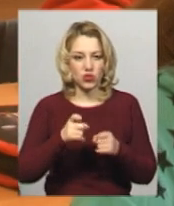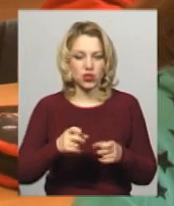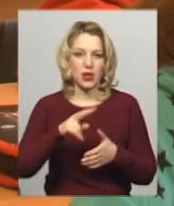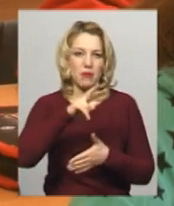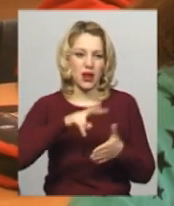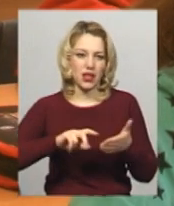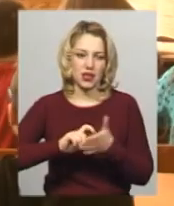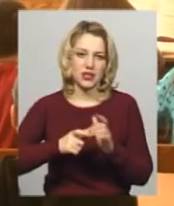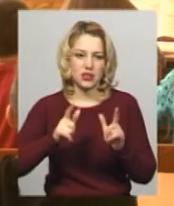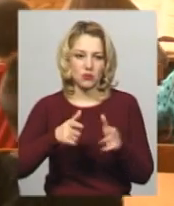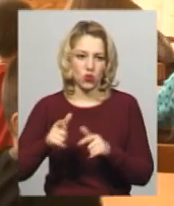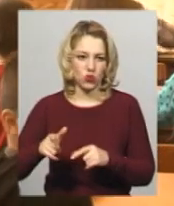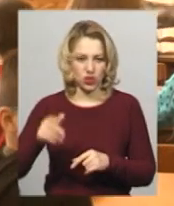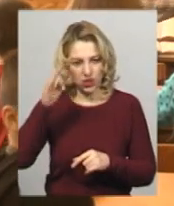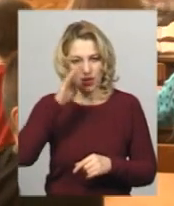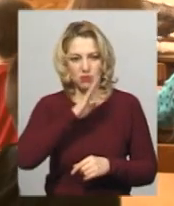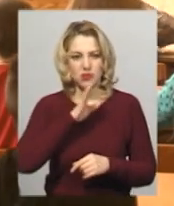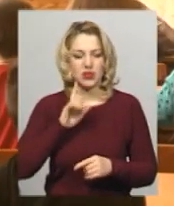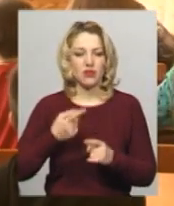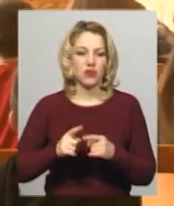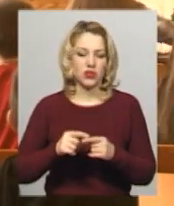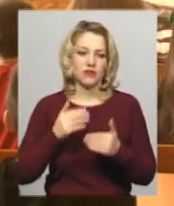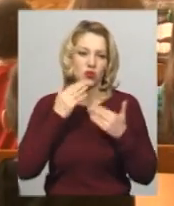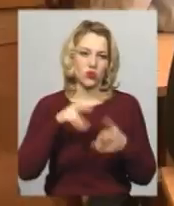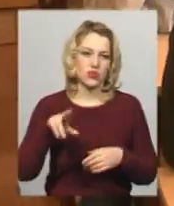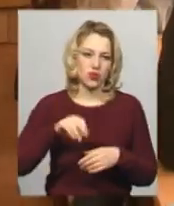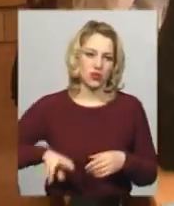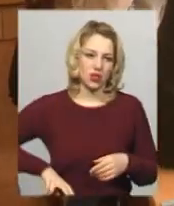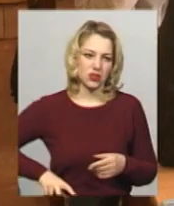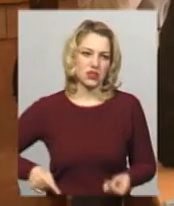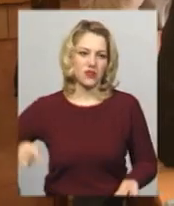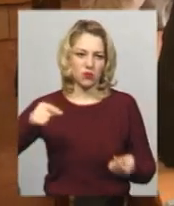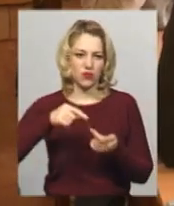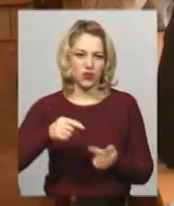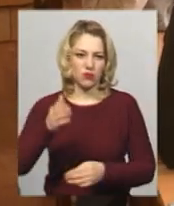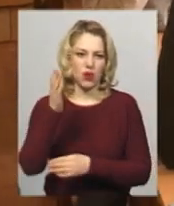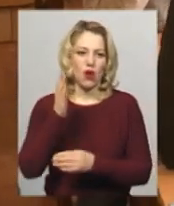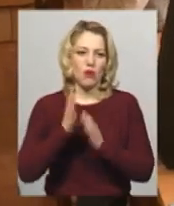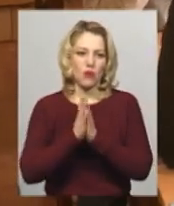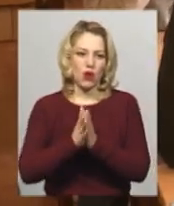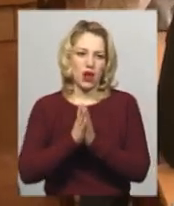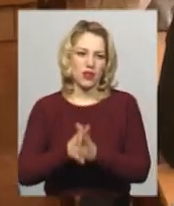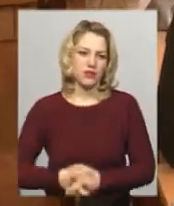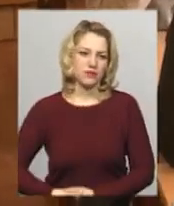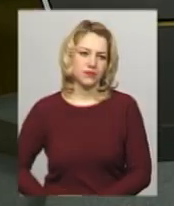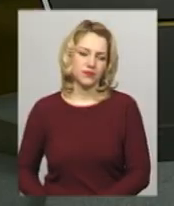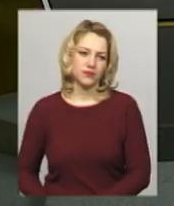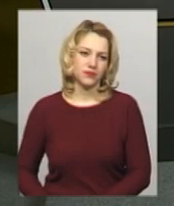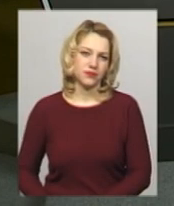класи з погодженням батьків. Вони звернулися до директора з відповідним проханням. Леся Боровець, Віктор Кривий, новини Поділля Центр.